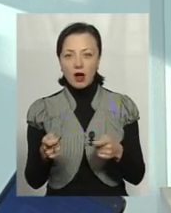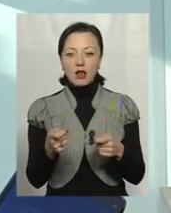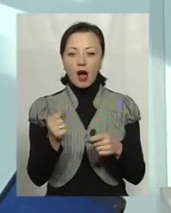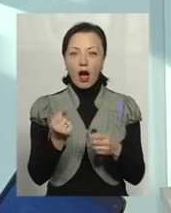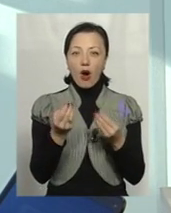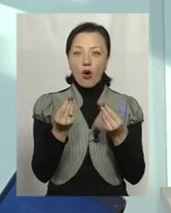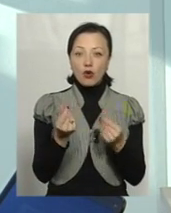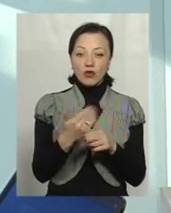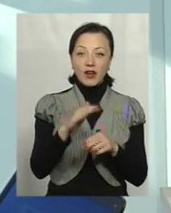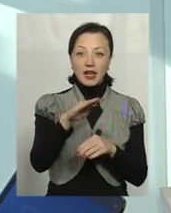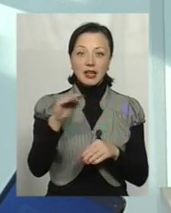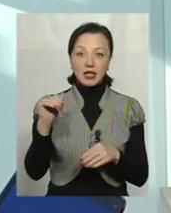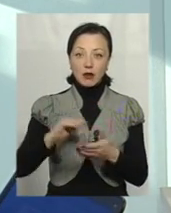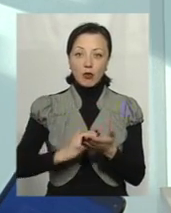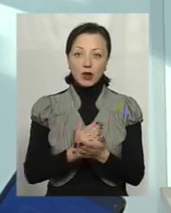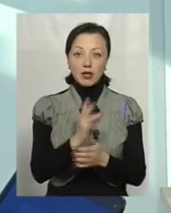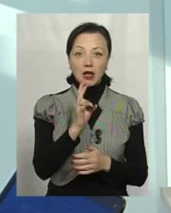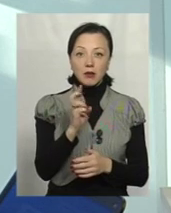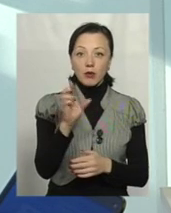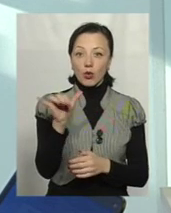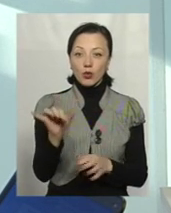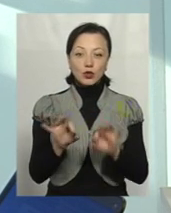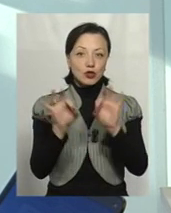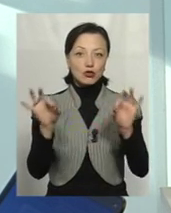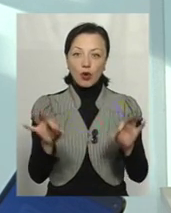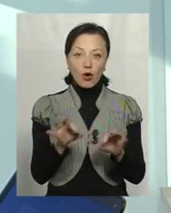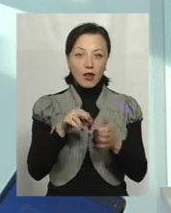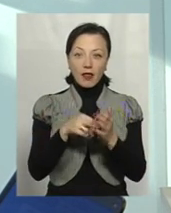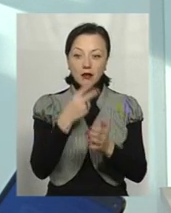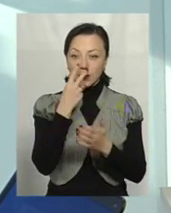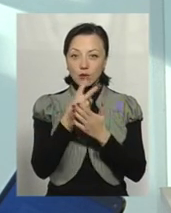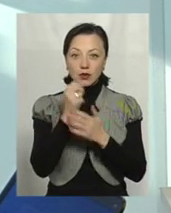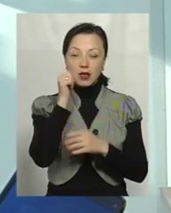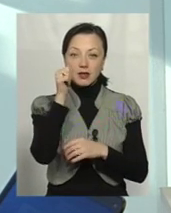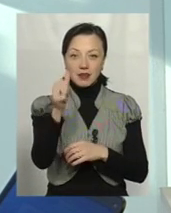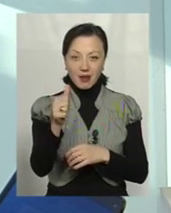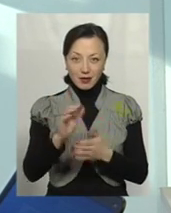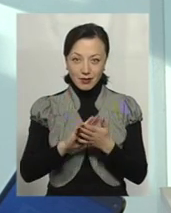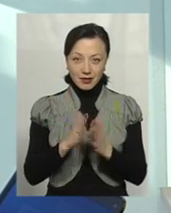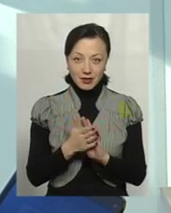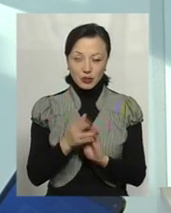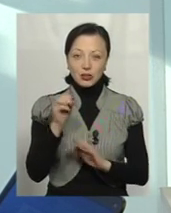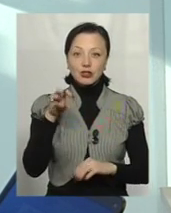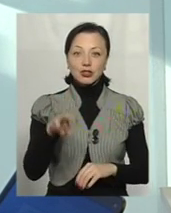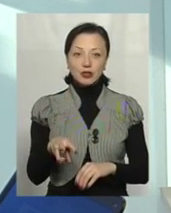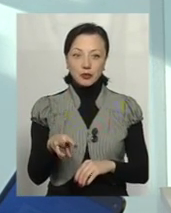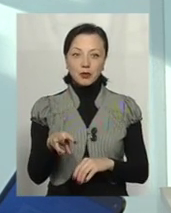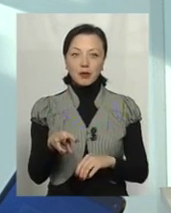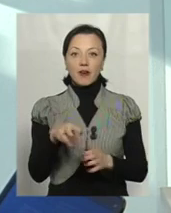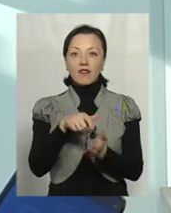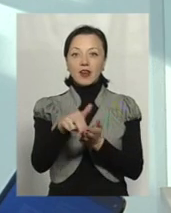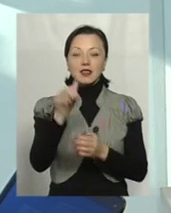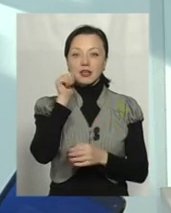грошово-кредитній політиці НБУ взагалі ви нічого не спрогнозуєте навіть станом на завтра, з чим вийде наша голова